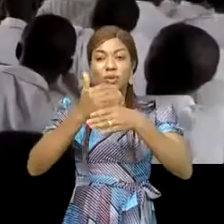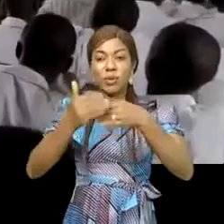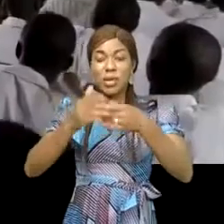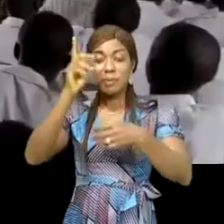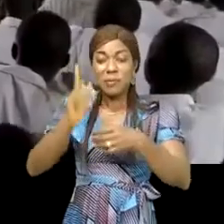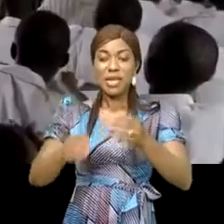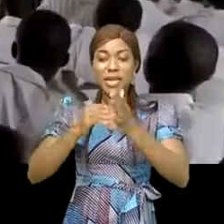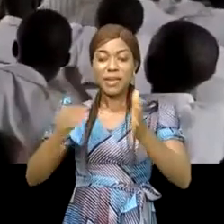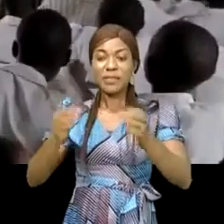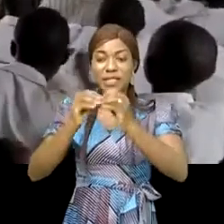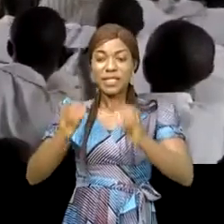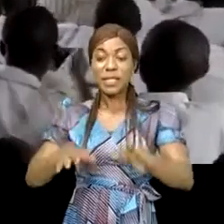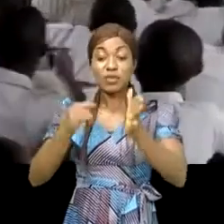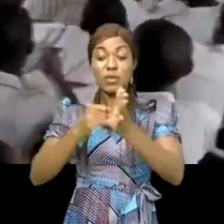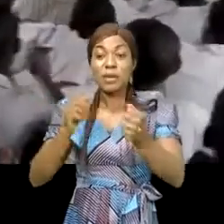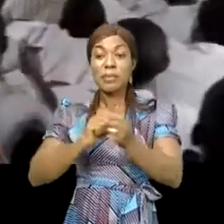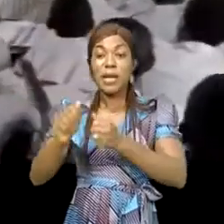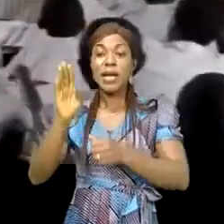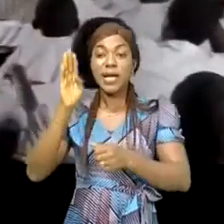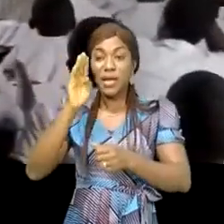1958 par les Belges.